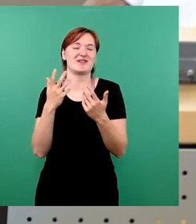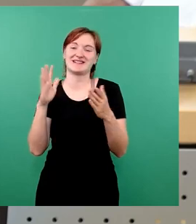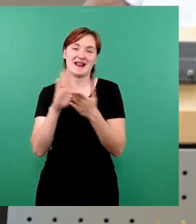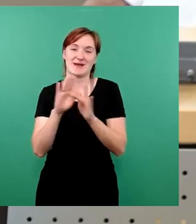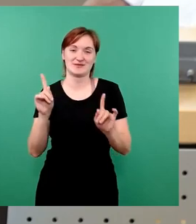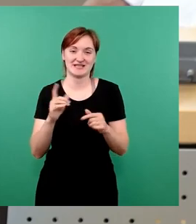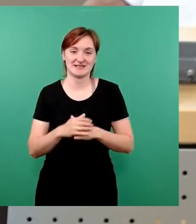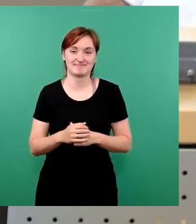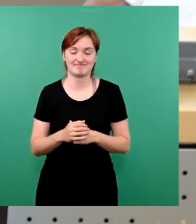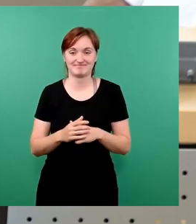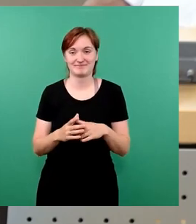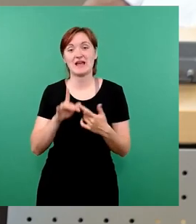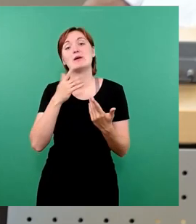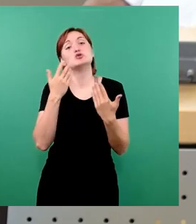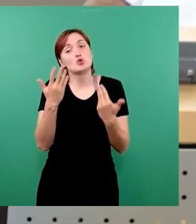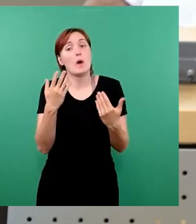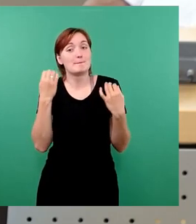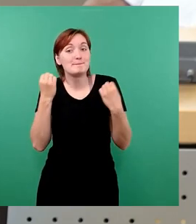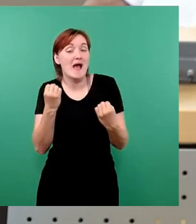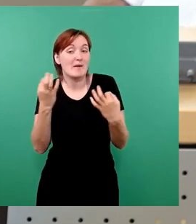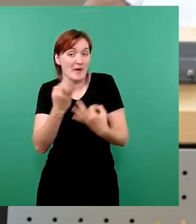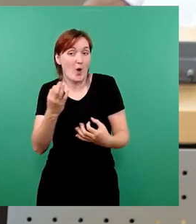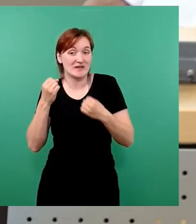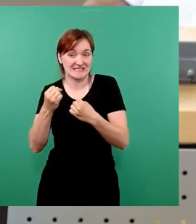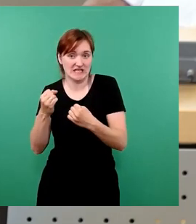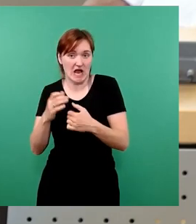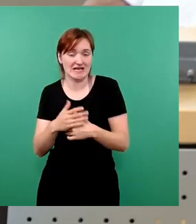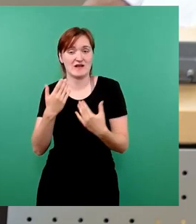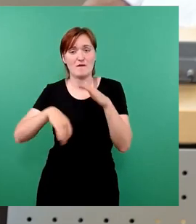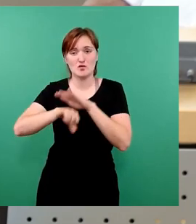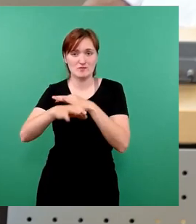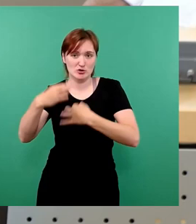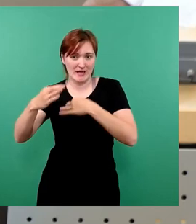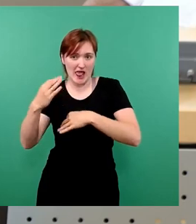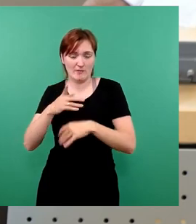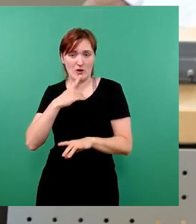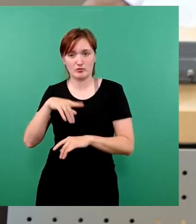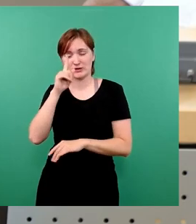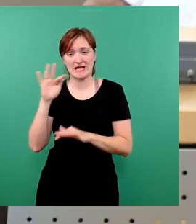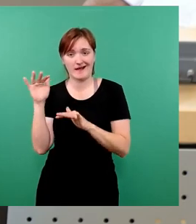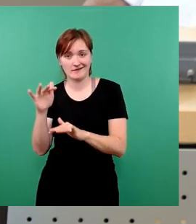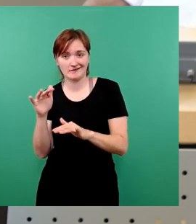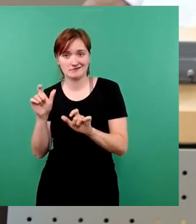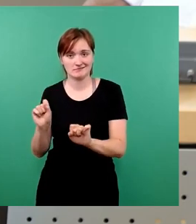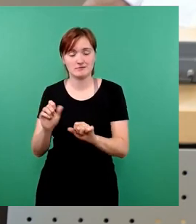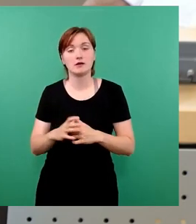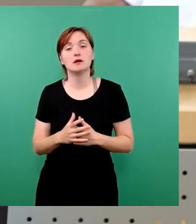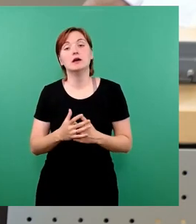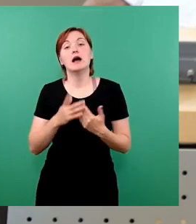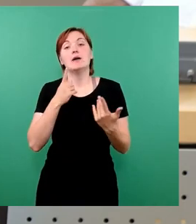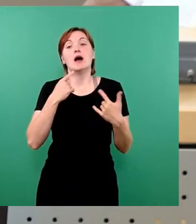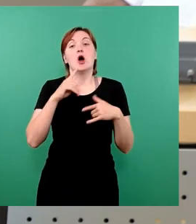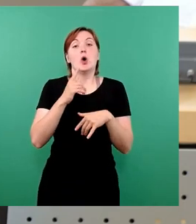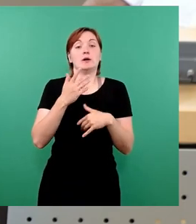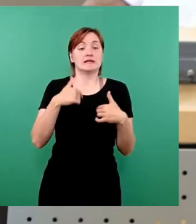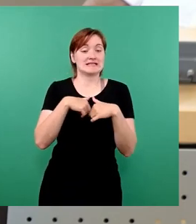durch die Stadt abgesichert werden. Und wir sehen Verlustausgleiche für den EBIT-Kita und für